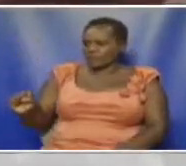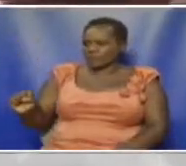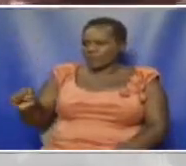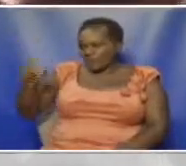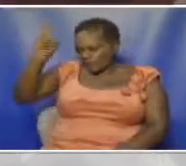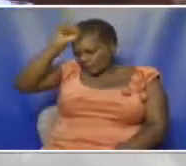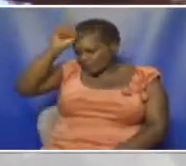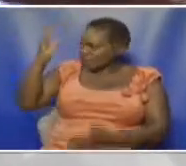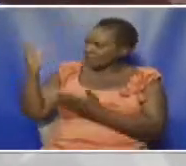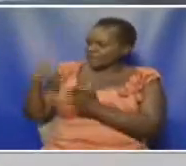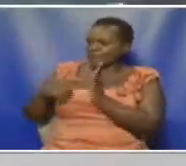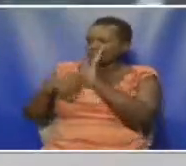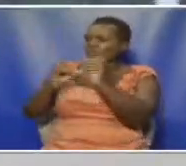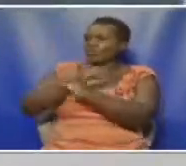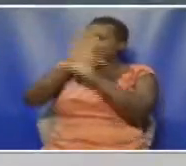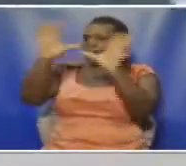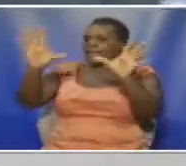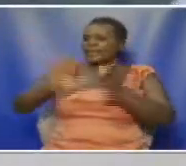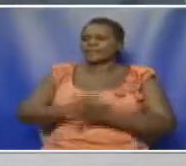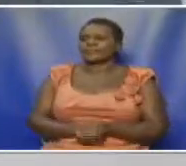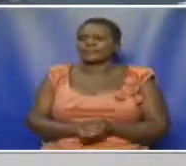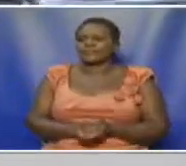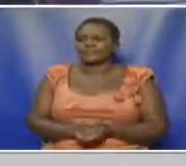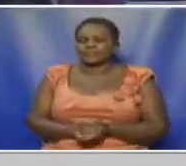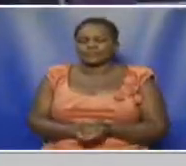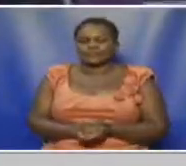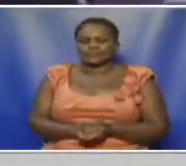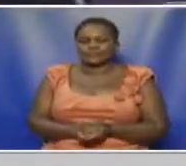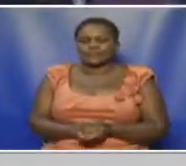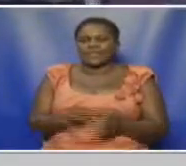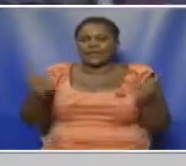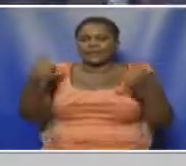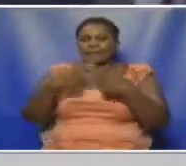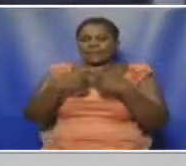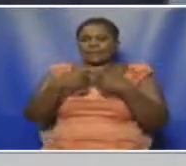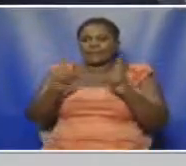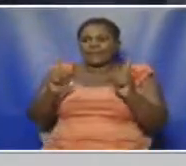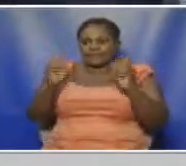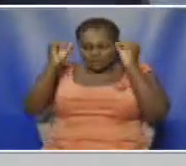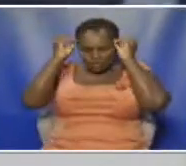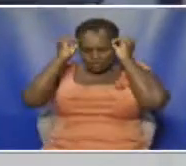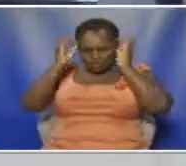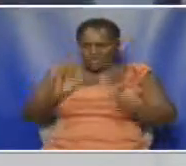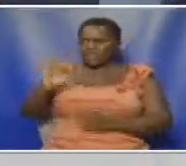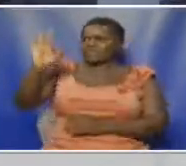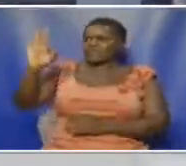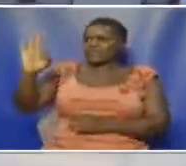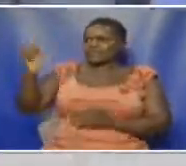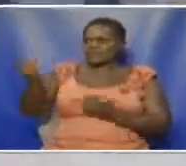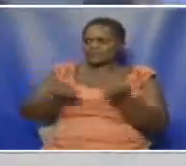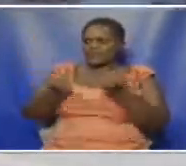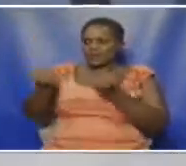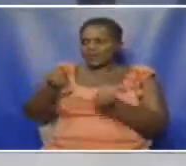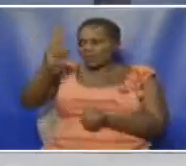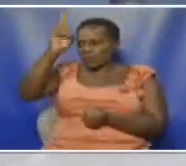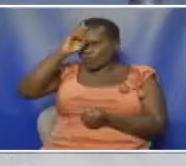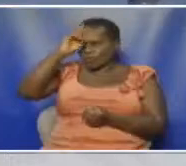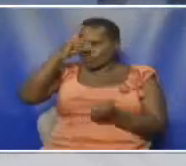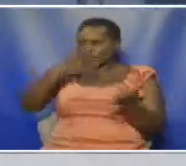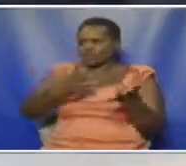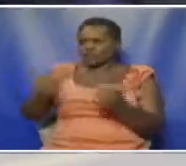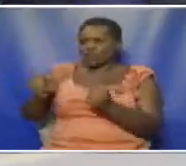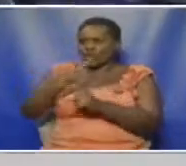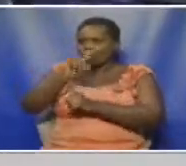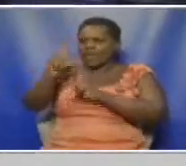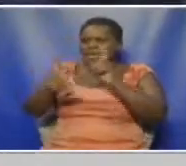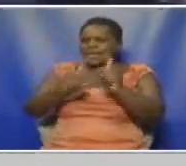Ketia News Ila pita watahini wa hawa watatu karika gari la polisi wakipelekwa karika